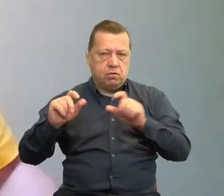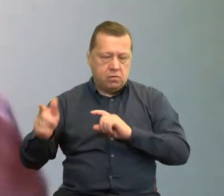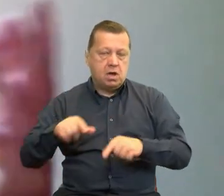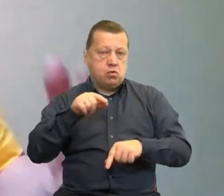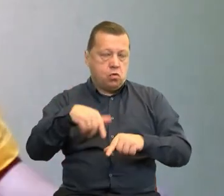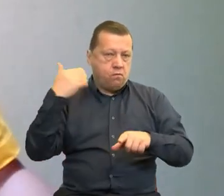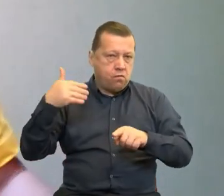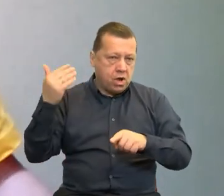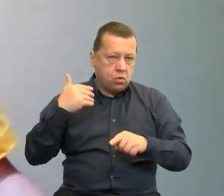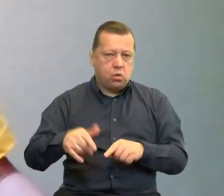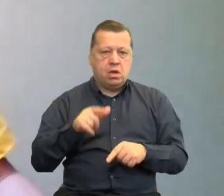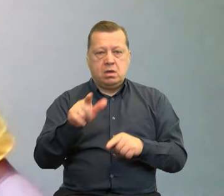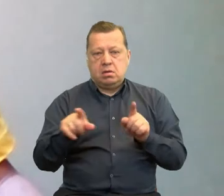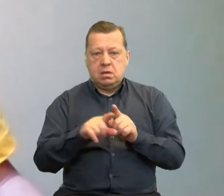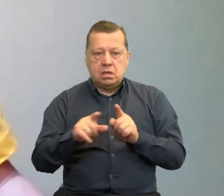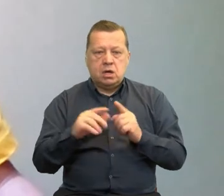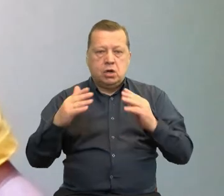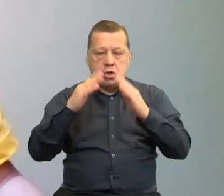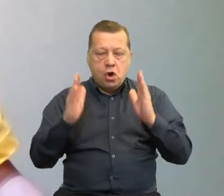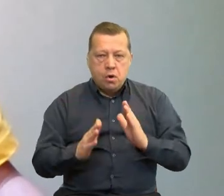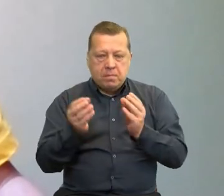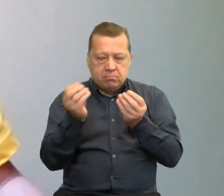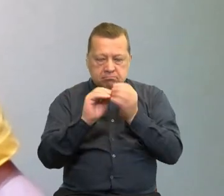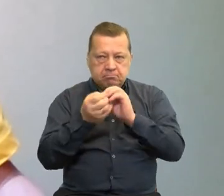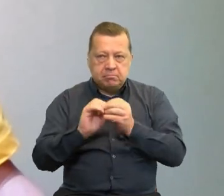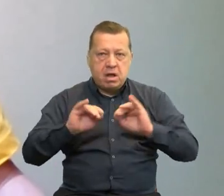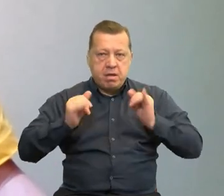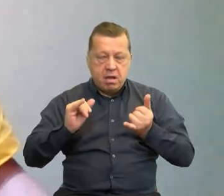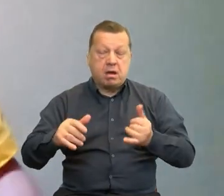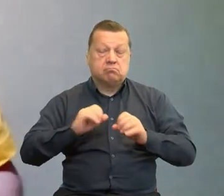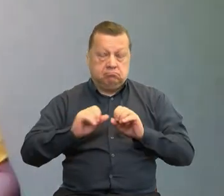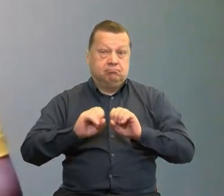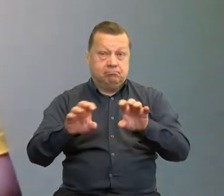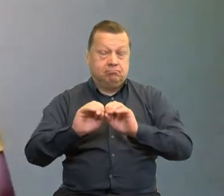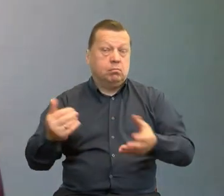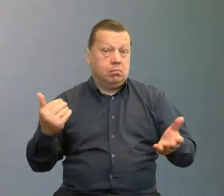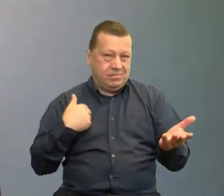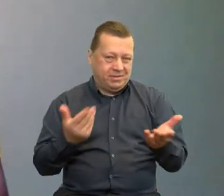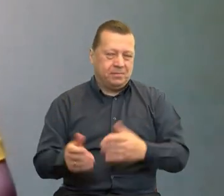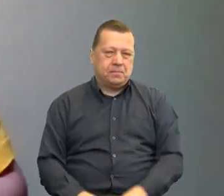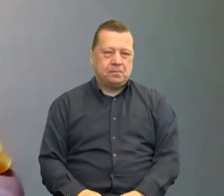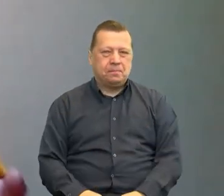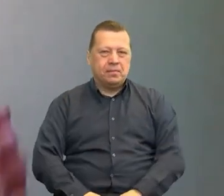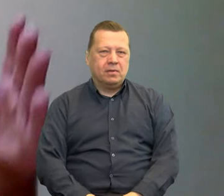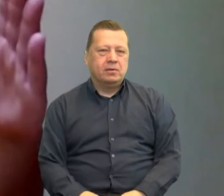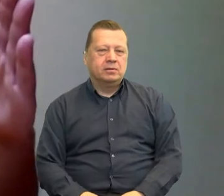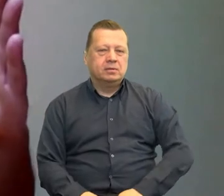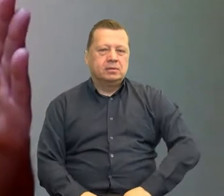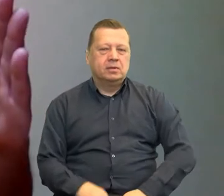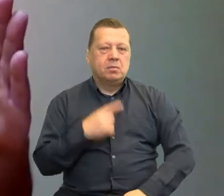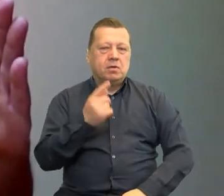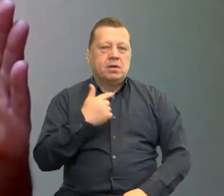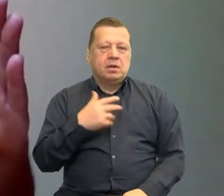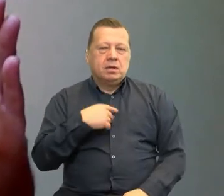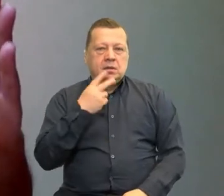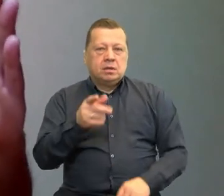konkretnie jak montować na przykład domy dla zapylacz. Więc to ewidentnie zadziałało. Wydaje mi się też istotne jest w projekcie, żebyśmy popatrzyli,